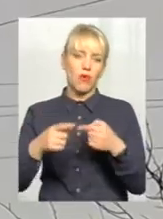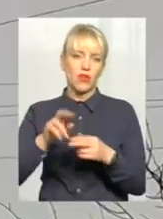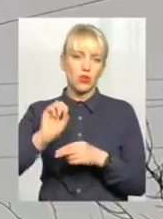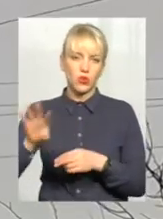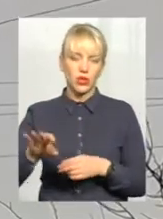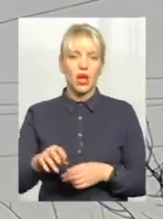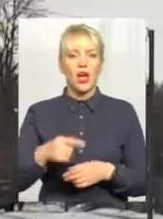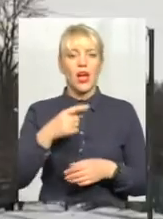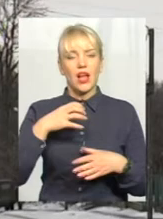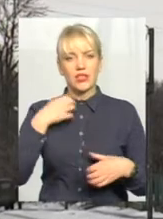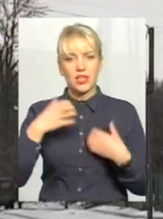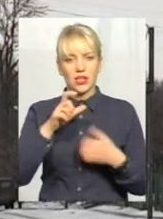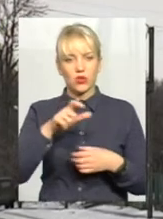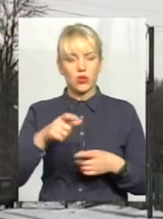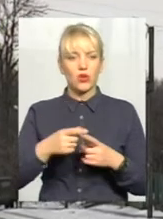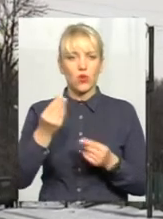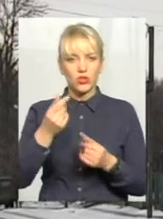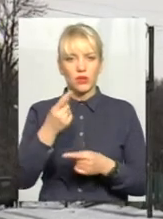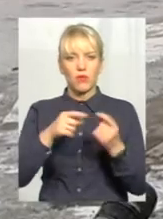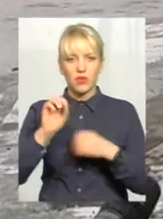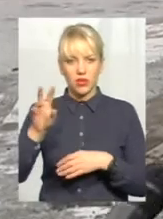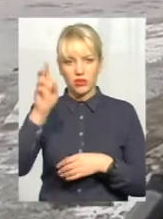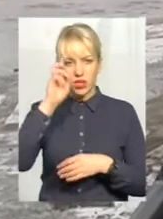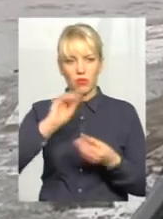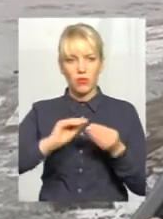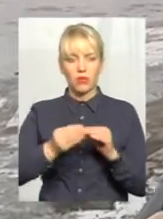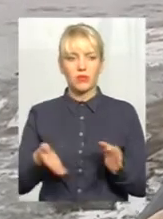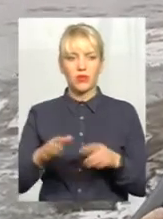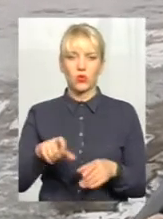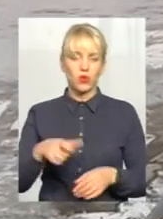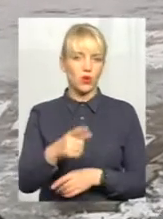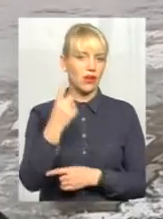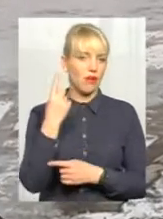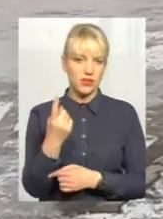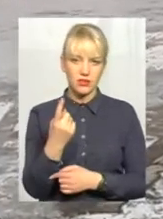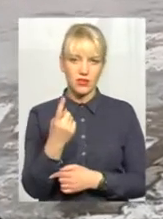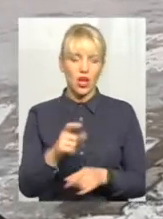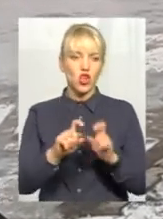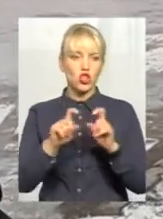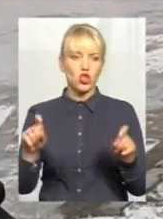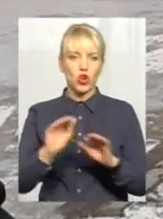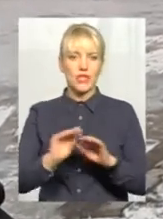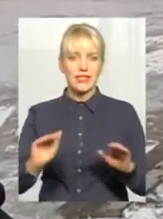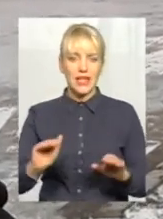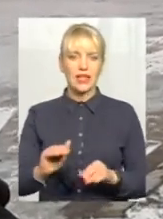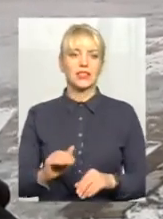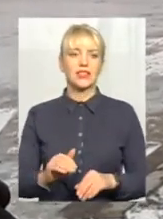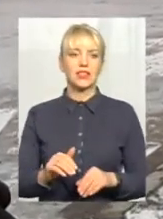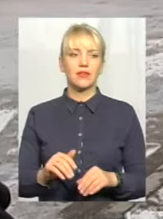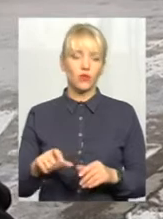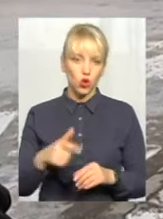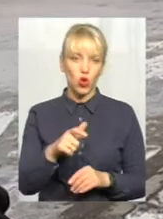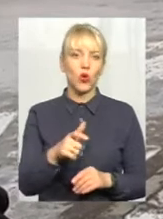Кошти повертають державі, а проблеми залишаються. Дороги раз. Школа, садики, дороги, в